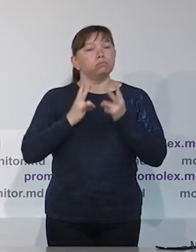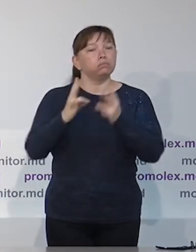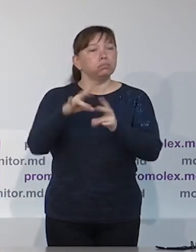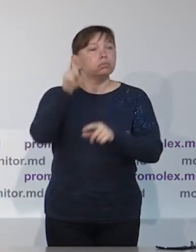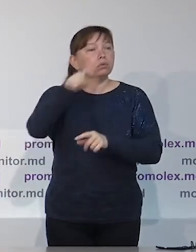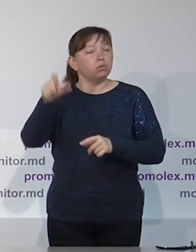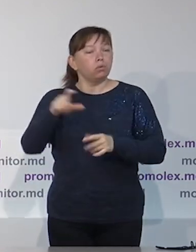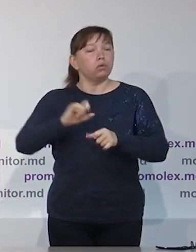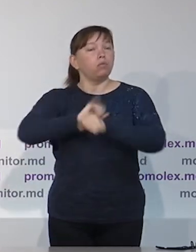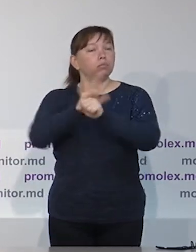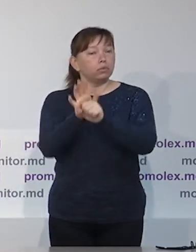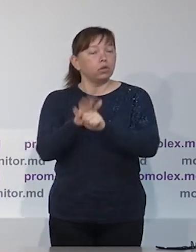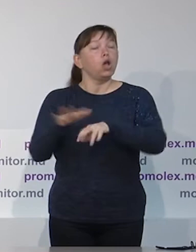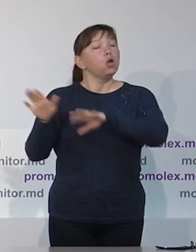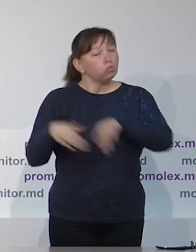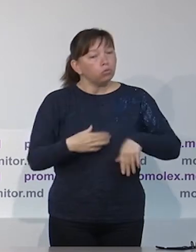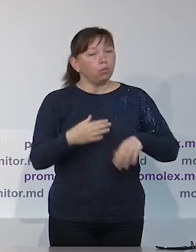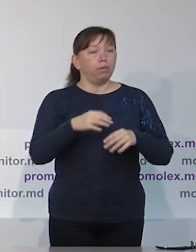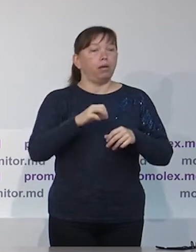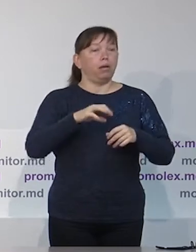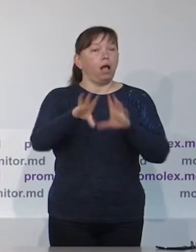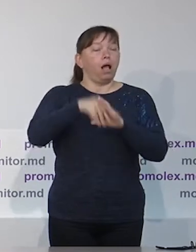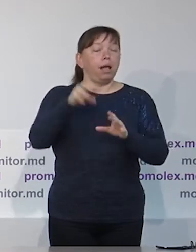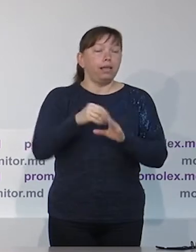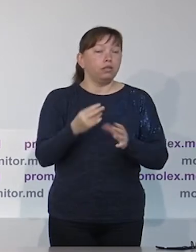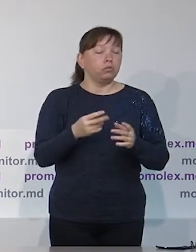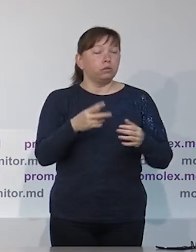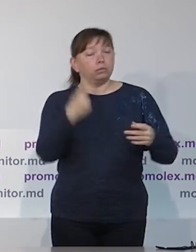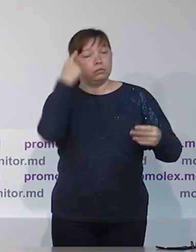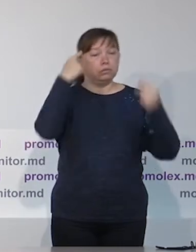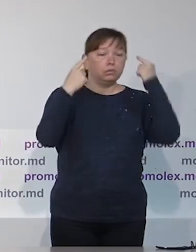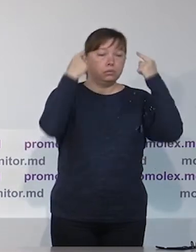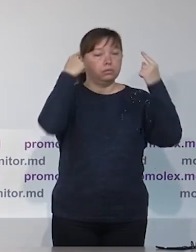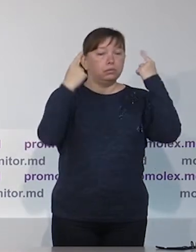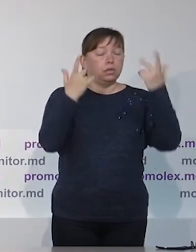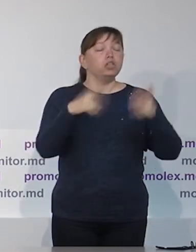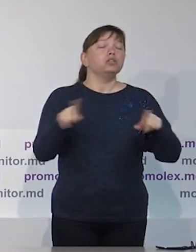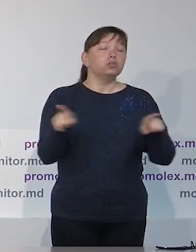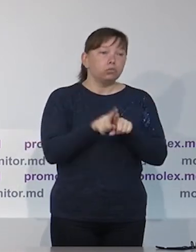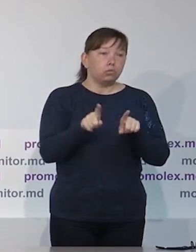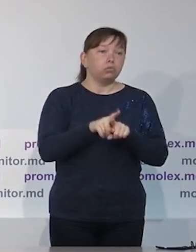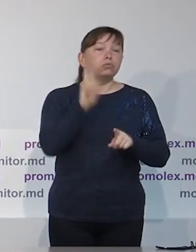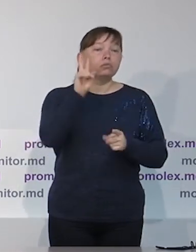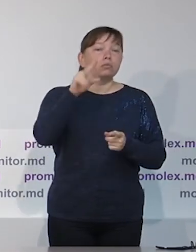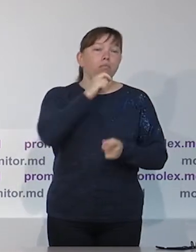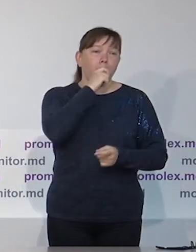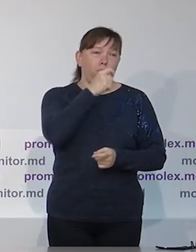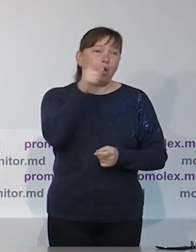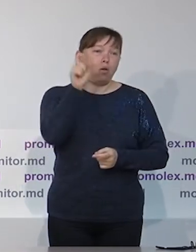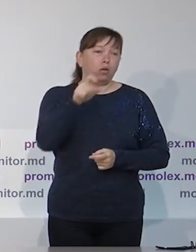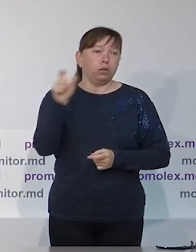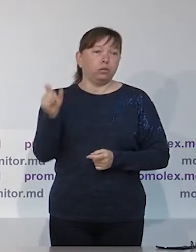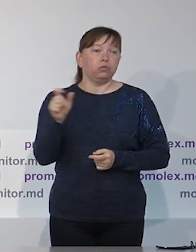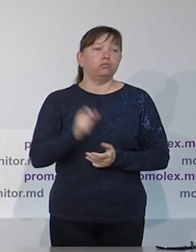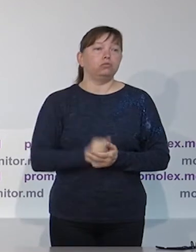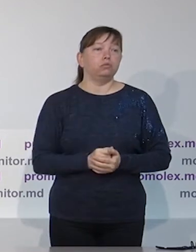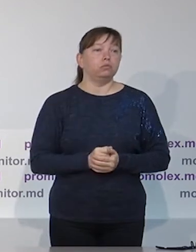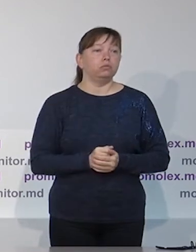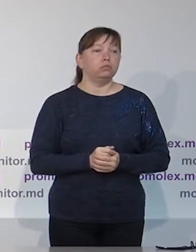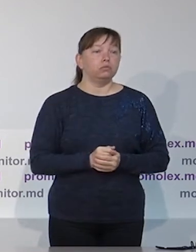проходили в сравнении в в этой дуальности будут ли эти